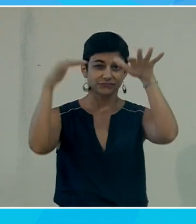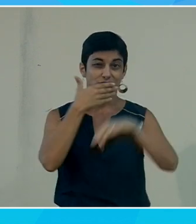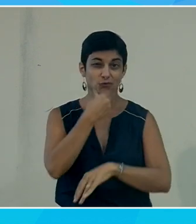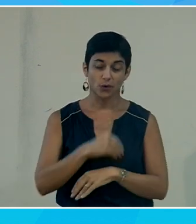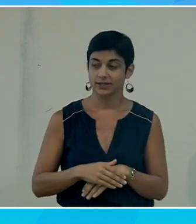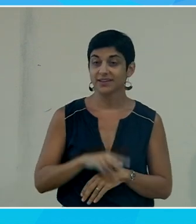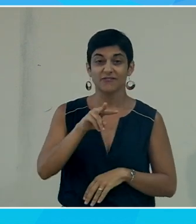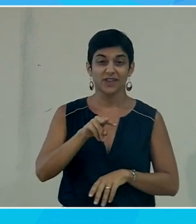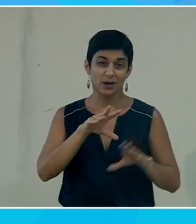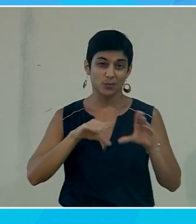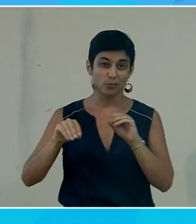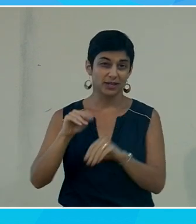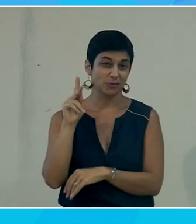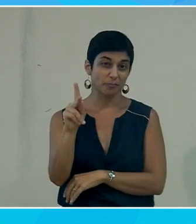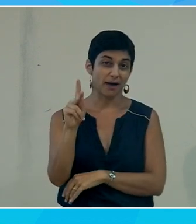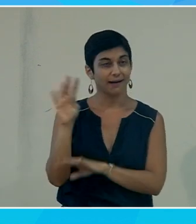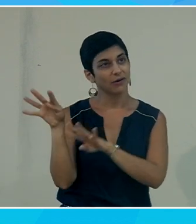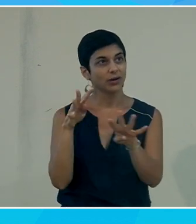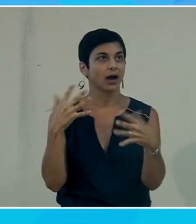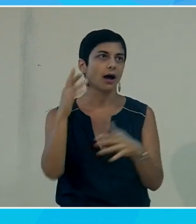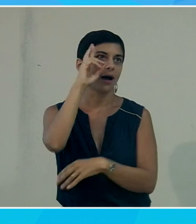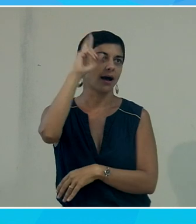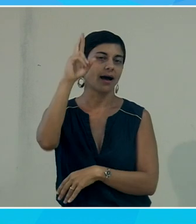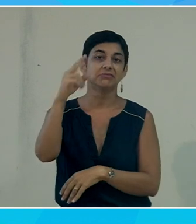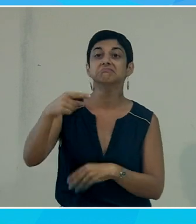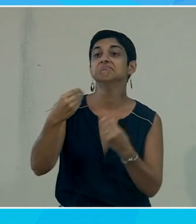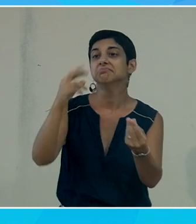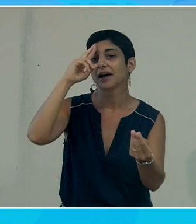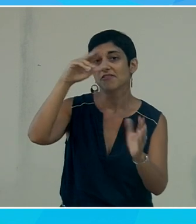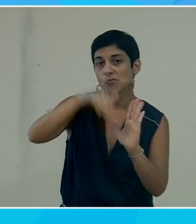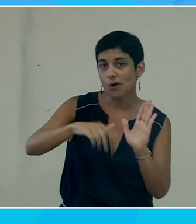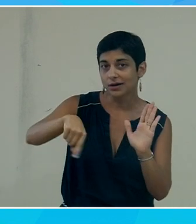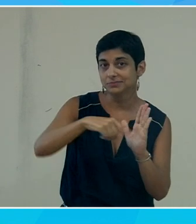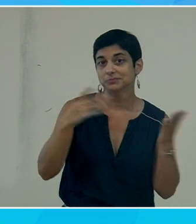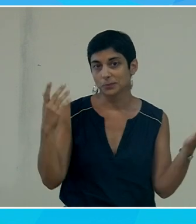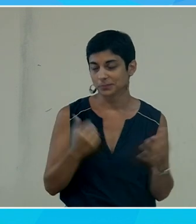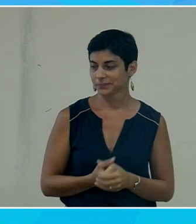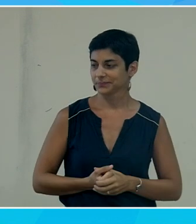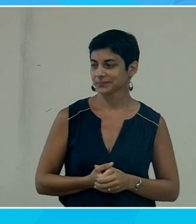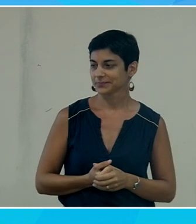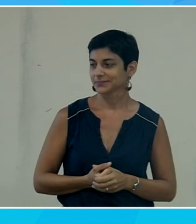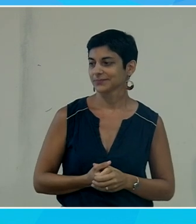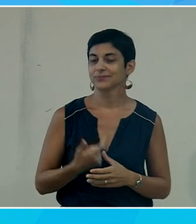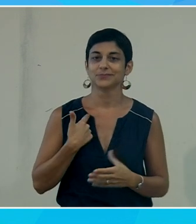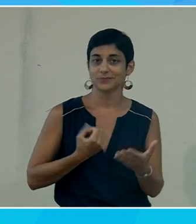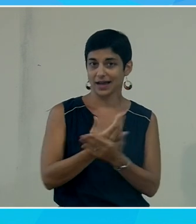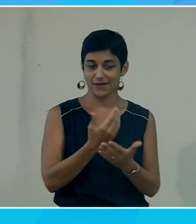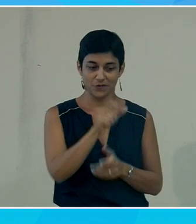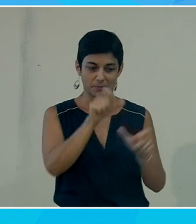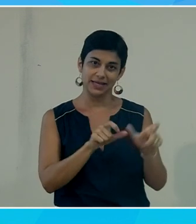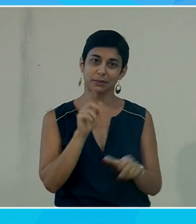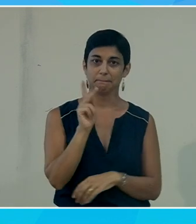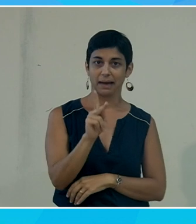ça fait rêver les Parisiens quand je montre cette photo, évidemment, ça vous fera peut-être moins rêver que vous, mais j'indique aux Parisiens que j'ai pris la photo